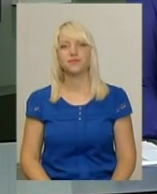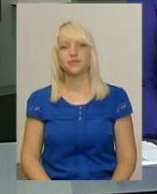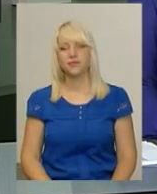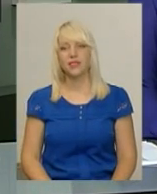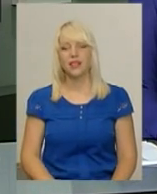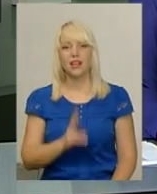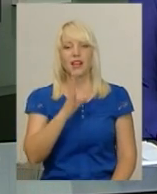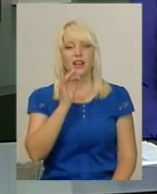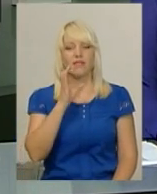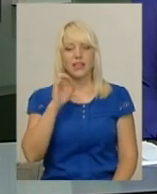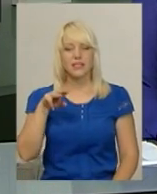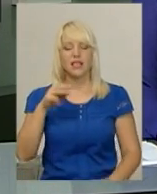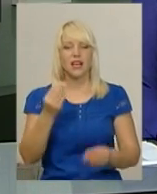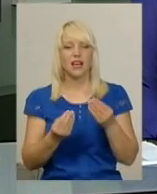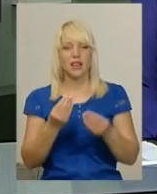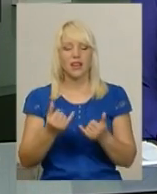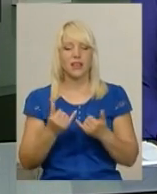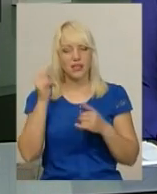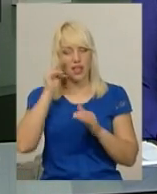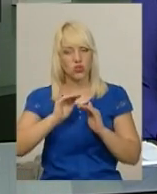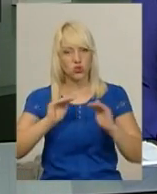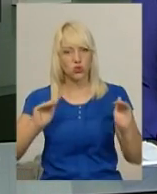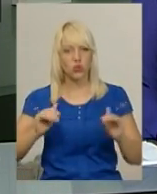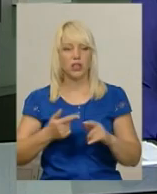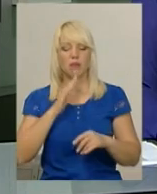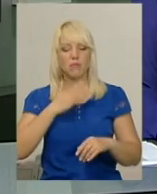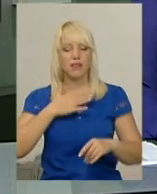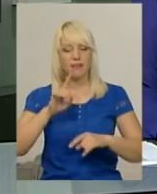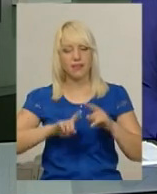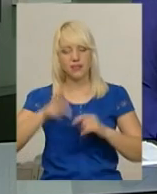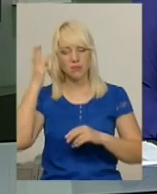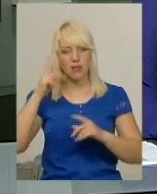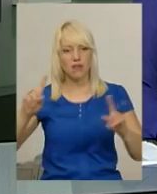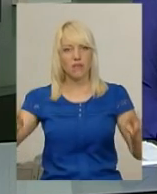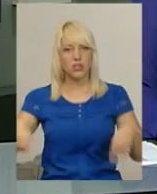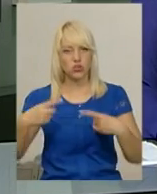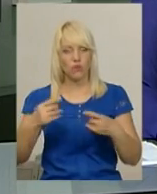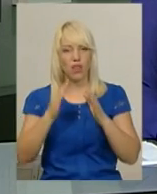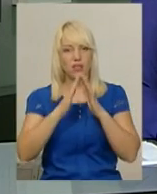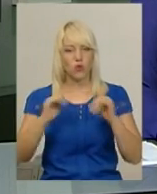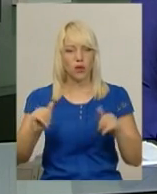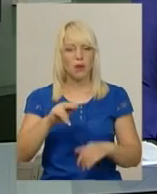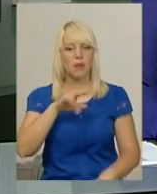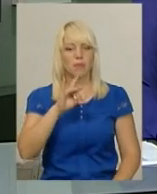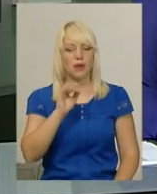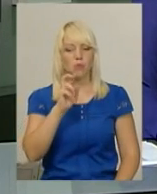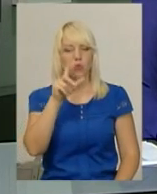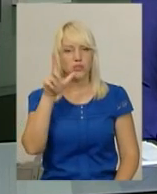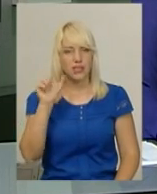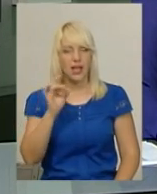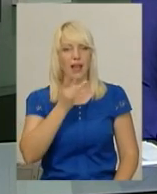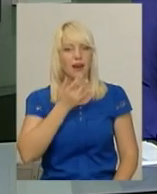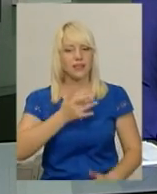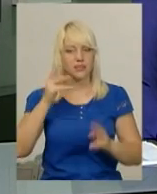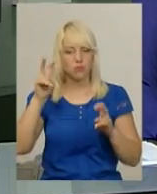Квест-гру для школярів «Мірідний Хмельницький» влаштували сьогодні у літньому таборі Прибузька Республіка. Він, нагадаю, два тижні тому